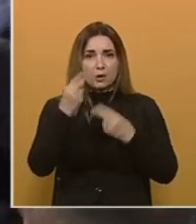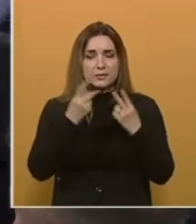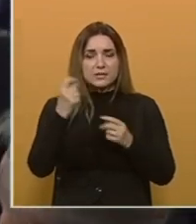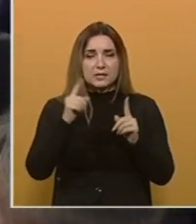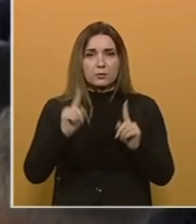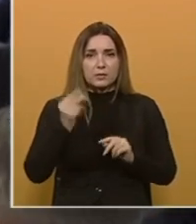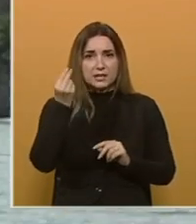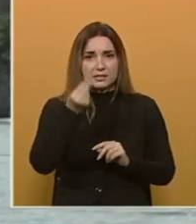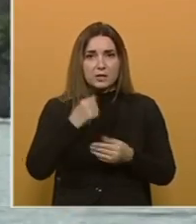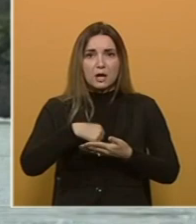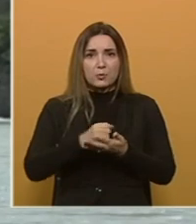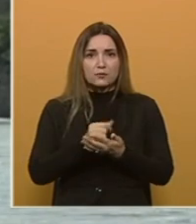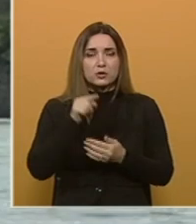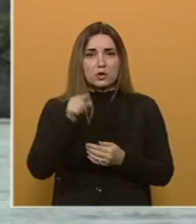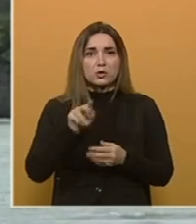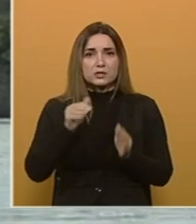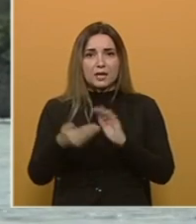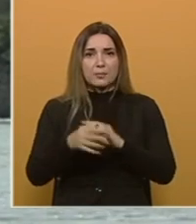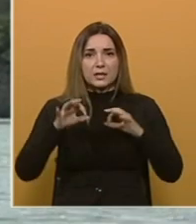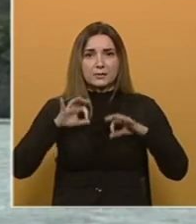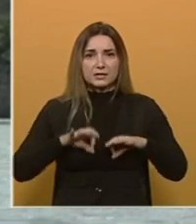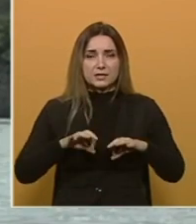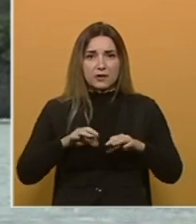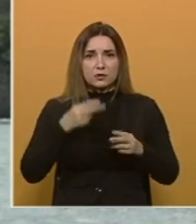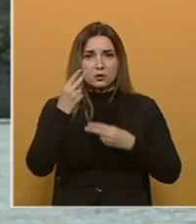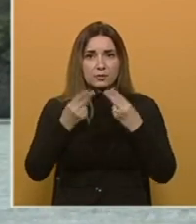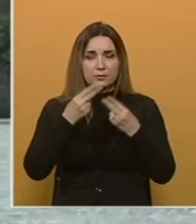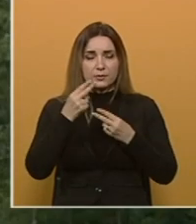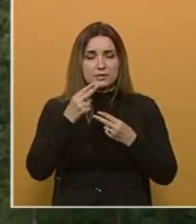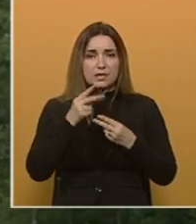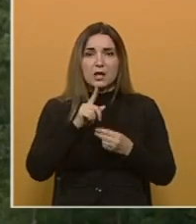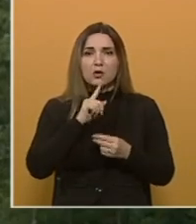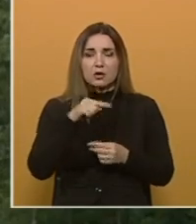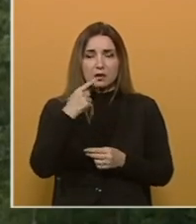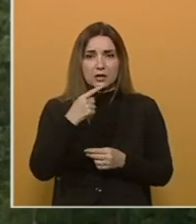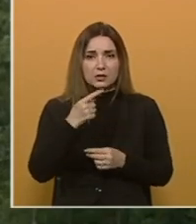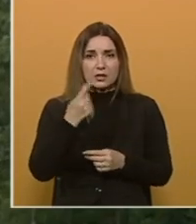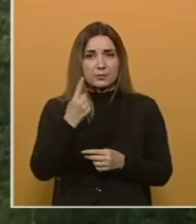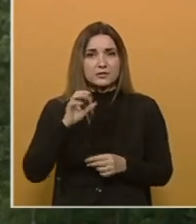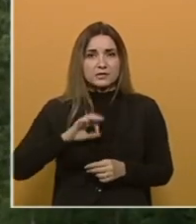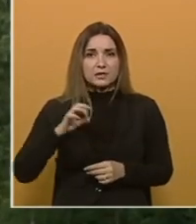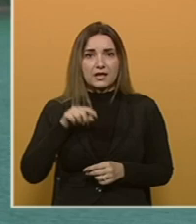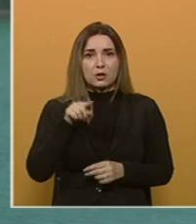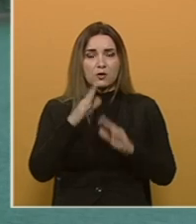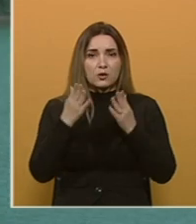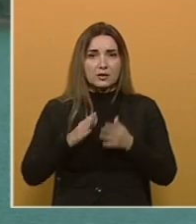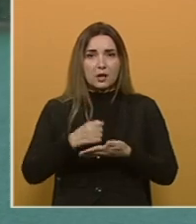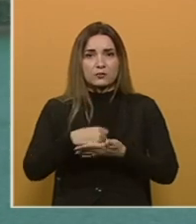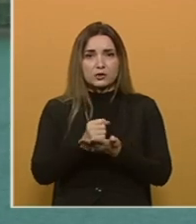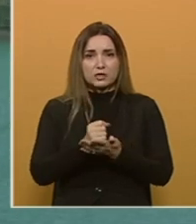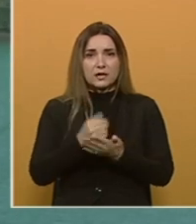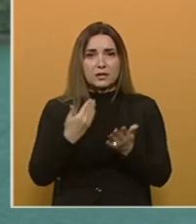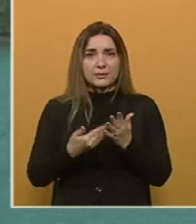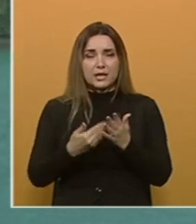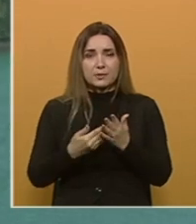Republike Srpske. Potvrdio nam je to zamjenik predsedavajućeg komisije Milomir Amović, koji napominje da je prvi zadatak ovog tijela utvrđivanje